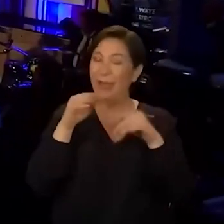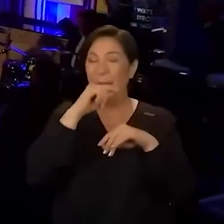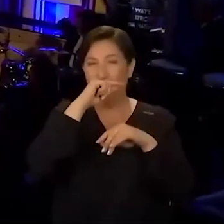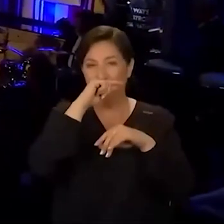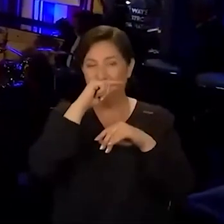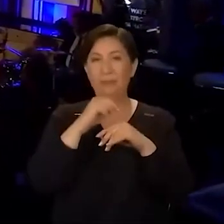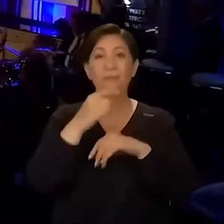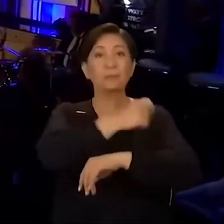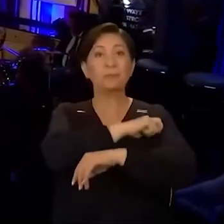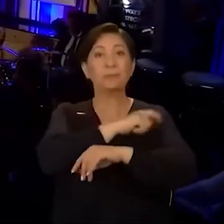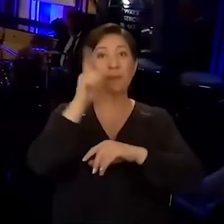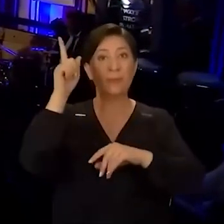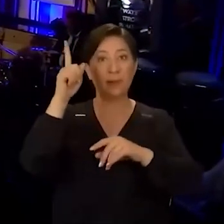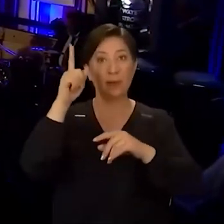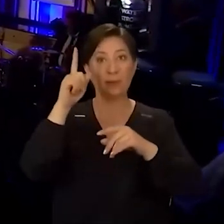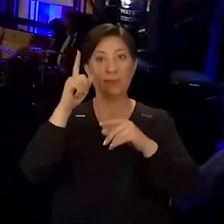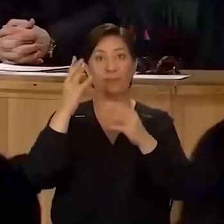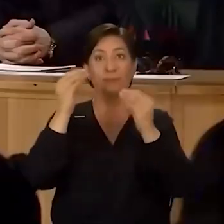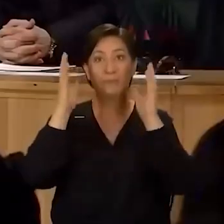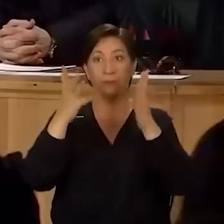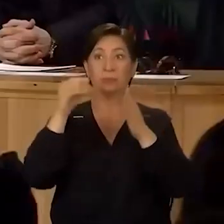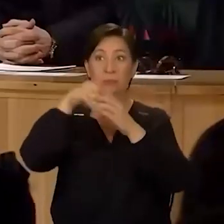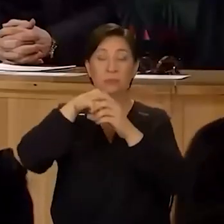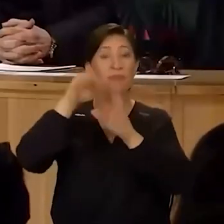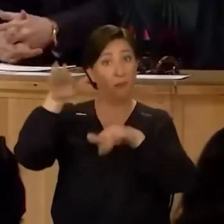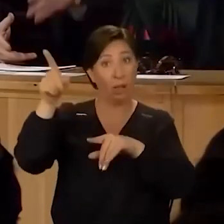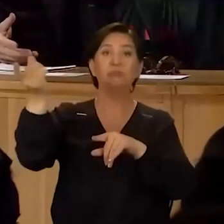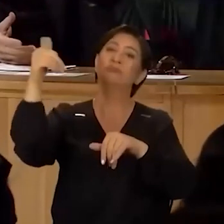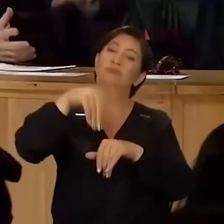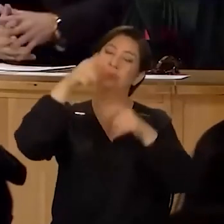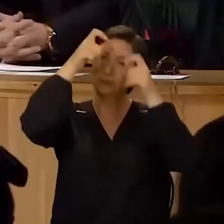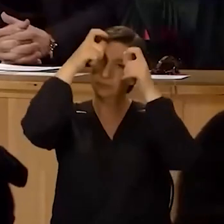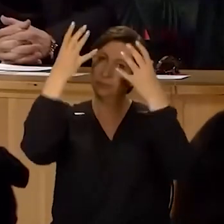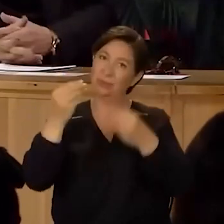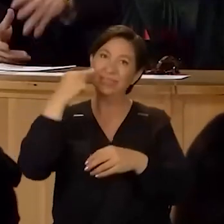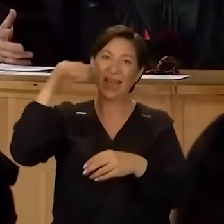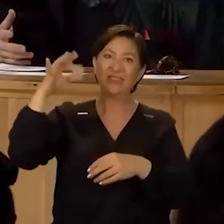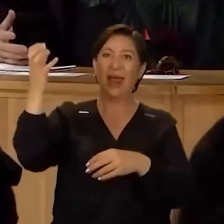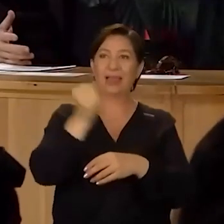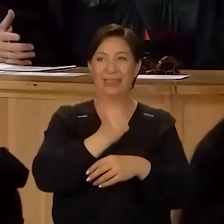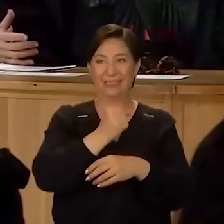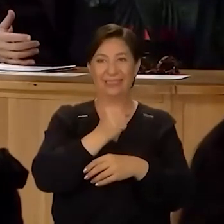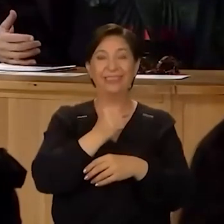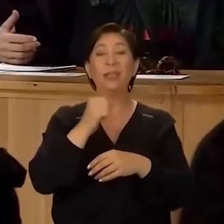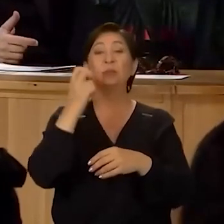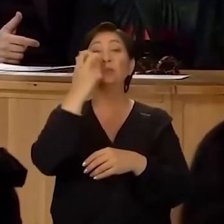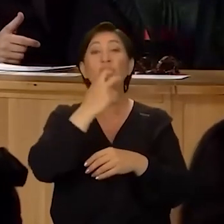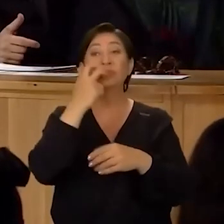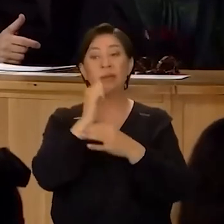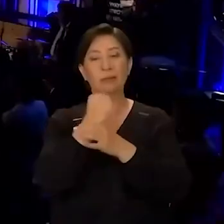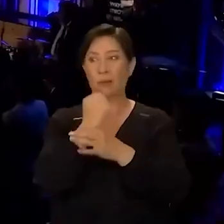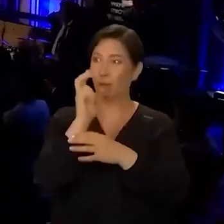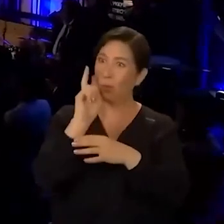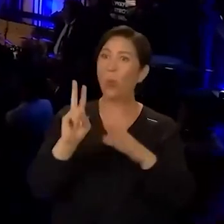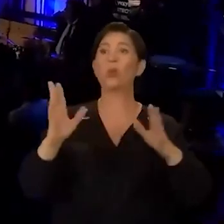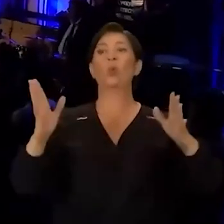Daha önce Almanya'daki prodüksiyonlarımızda rol alıyordu. Öyle mi? Evet. Daha sonra buraya transfer ettik. Ama burada çok iyi… Yüzey'e de kabiliyet